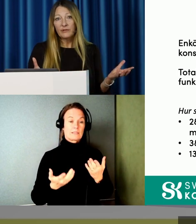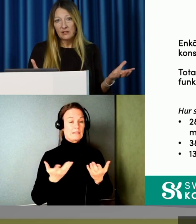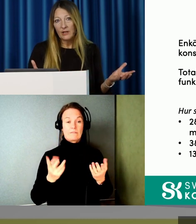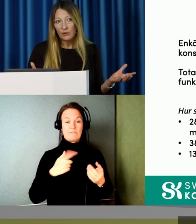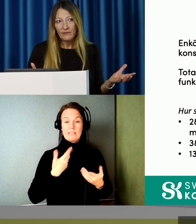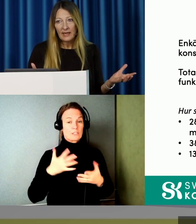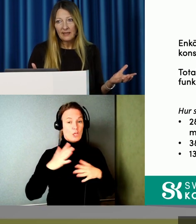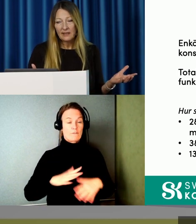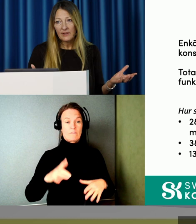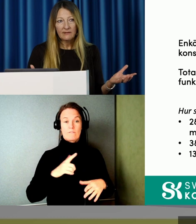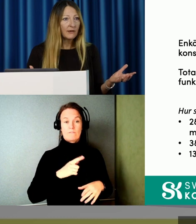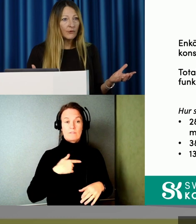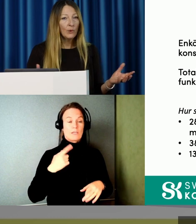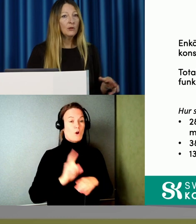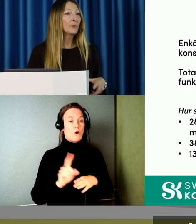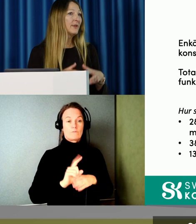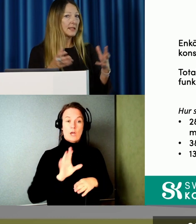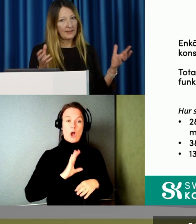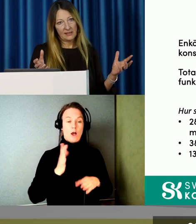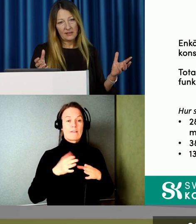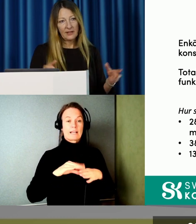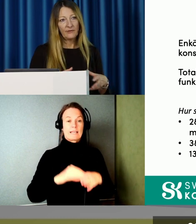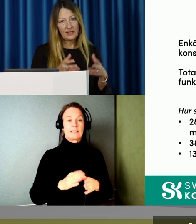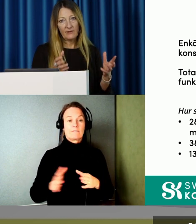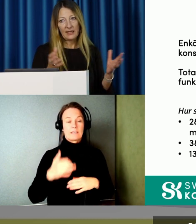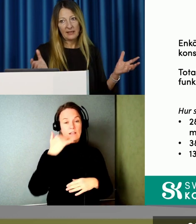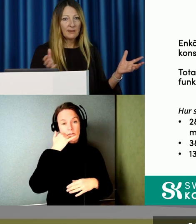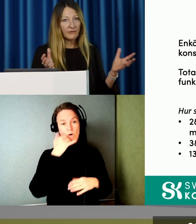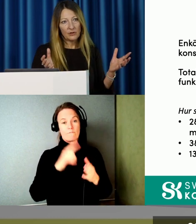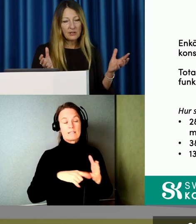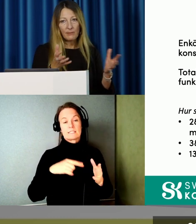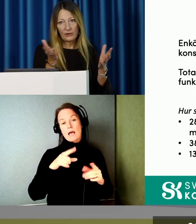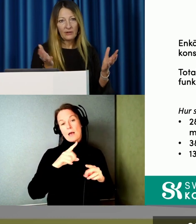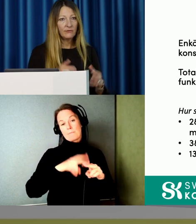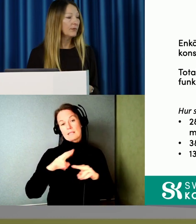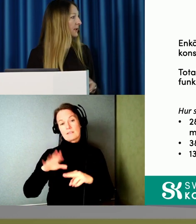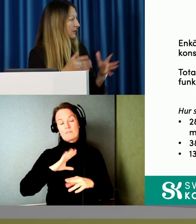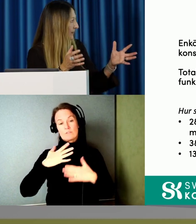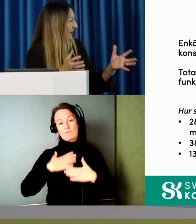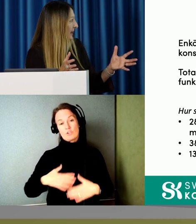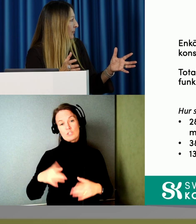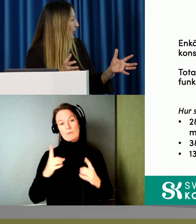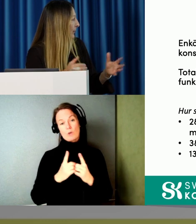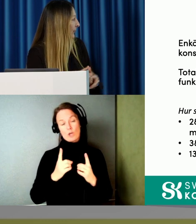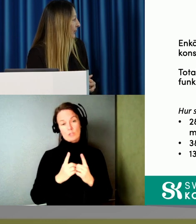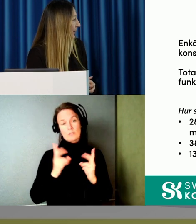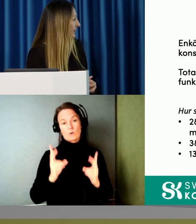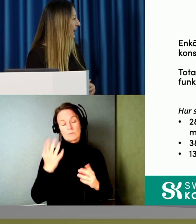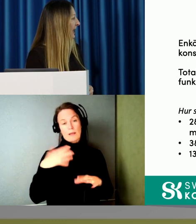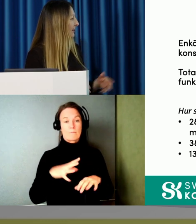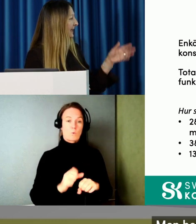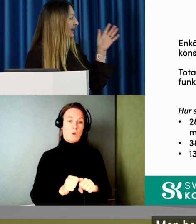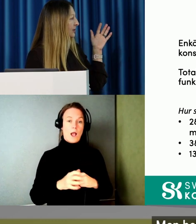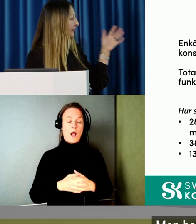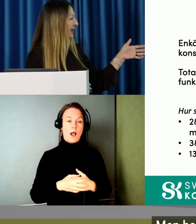svarar oftast. Vi har ju vägledning via telefon. Och på vissa platser i Sverige finns det vägledning med fysiska möten. Alltså att man kan boka möte och så.